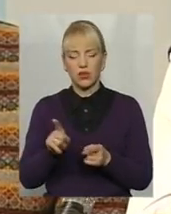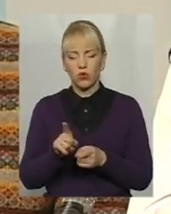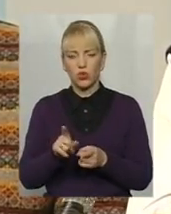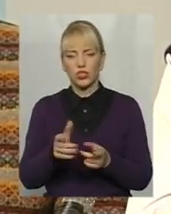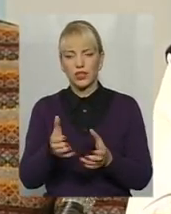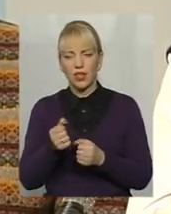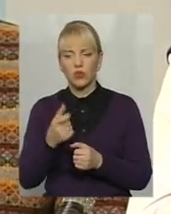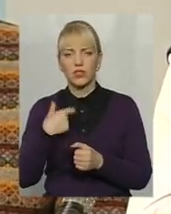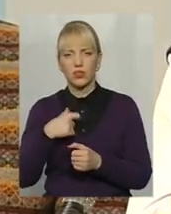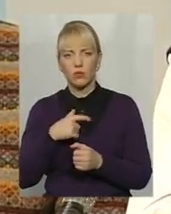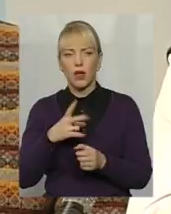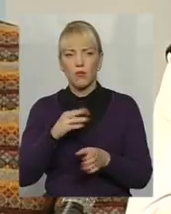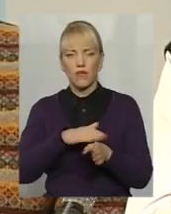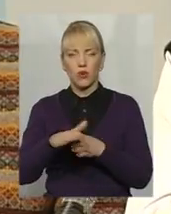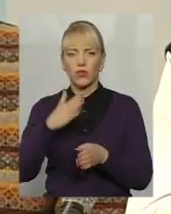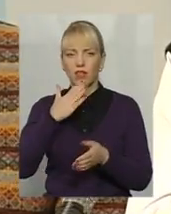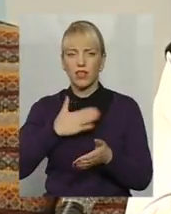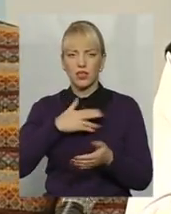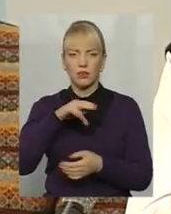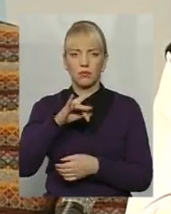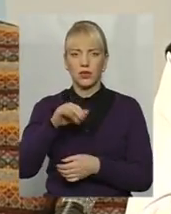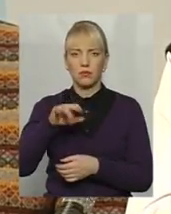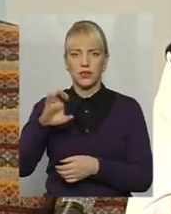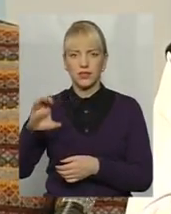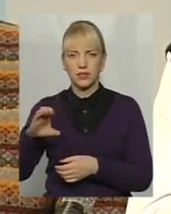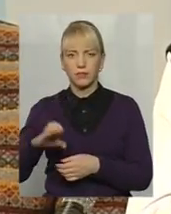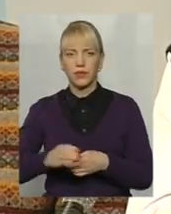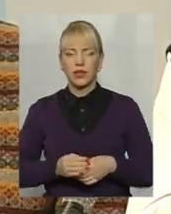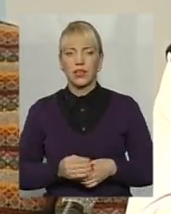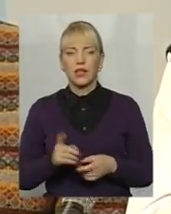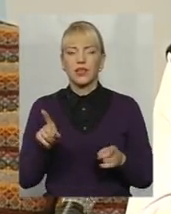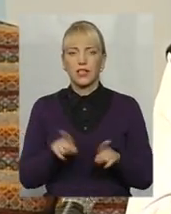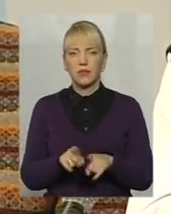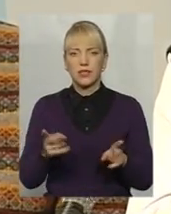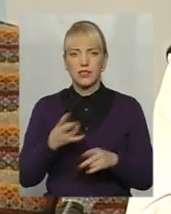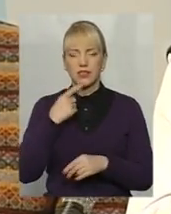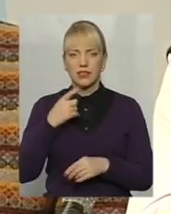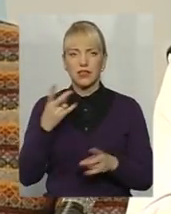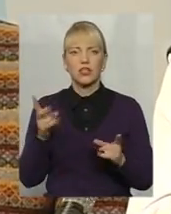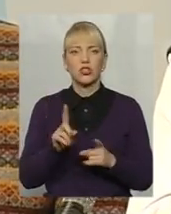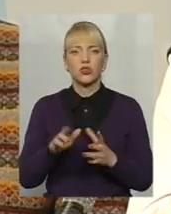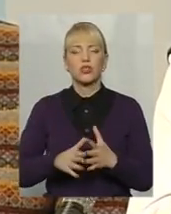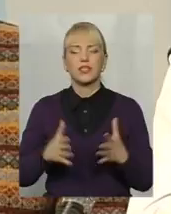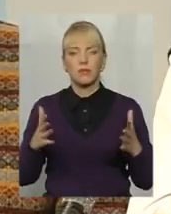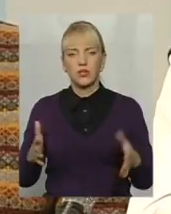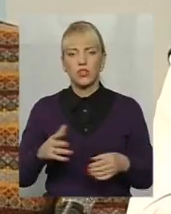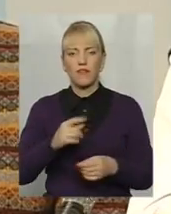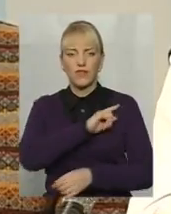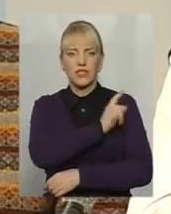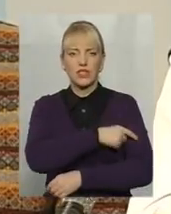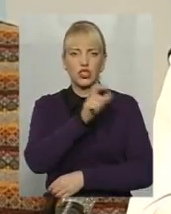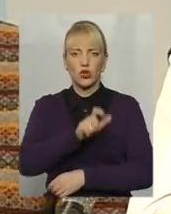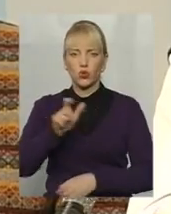собою по виконанні наших приписів з боку роботодавців. Слід сказати, що здебільшого фізичні особи